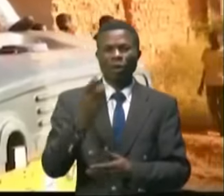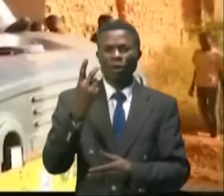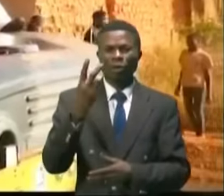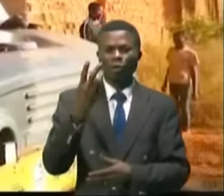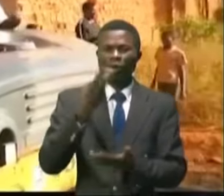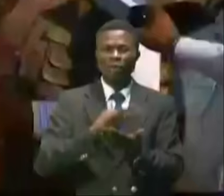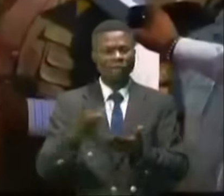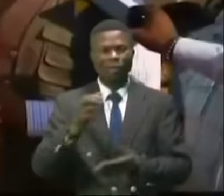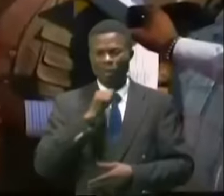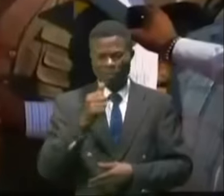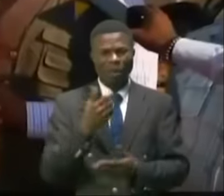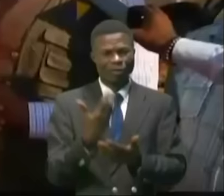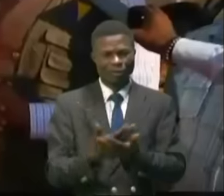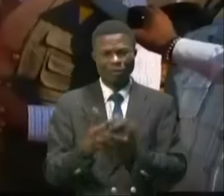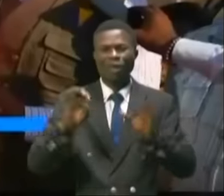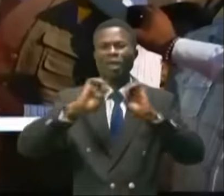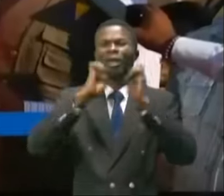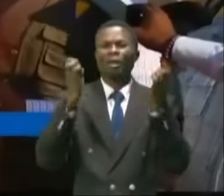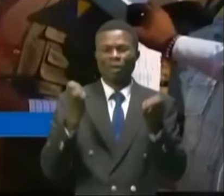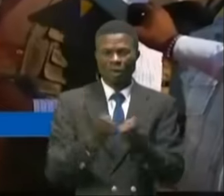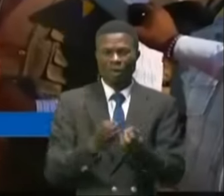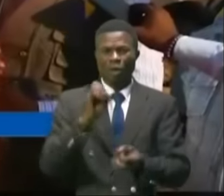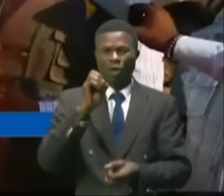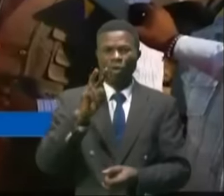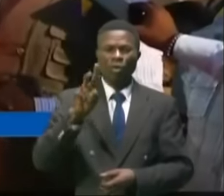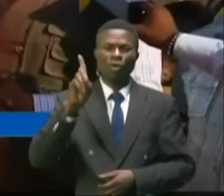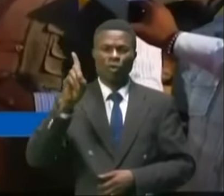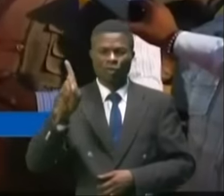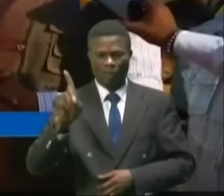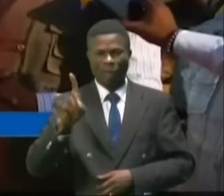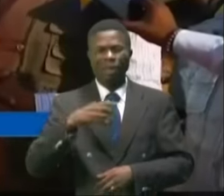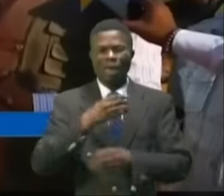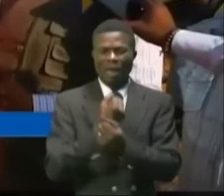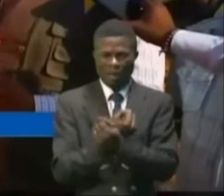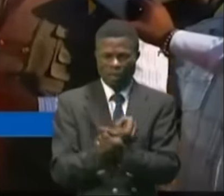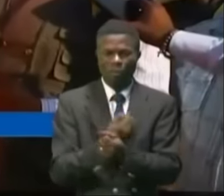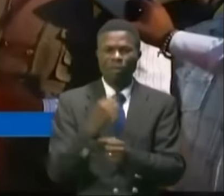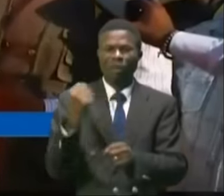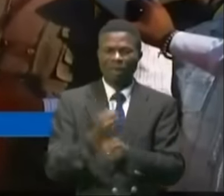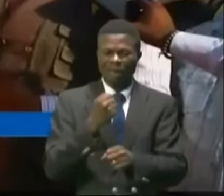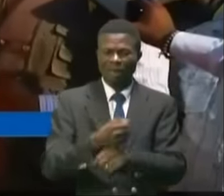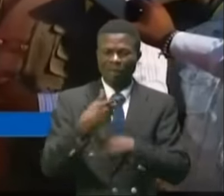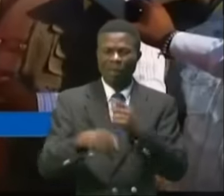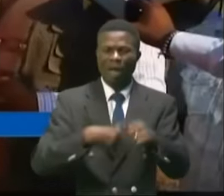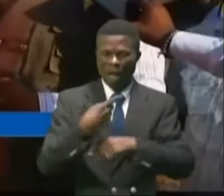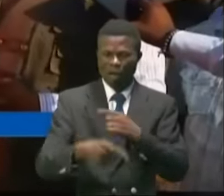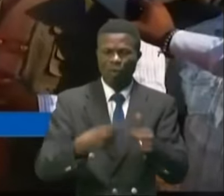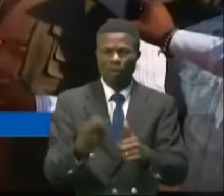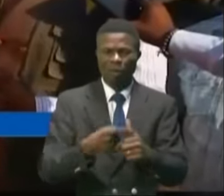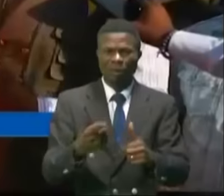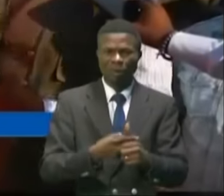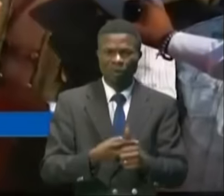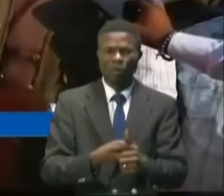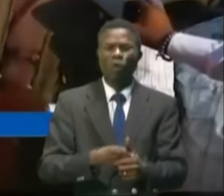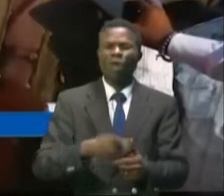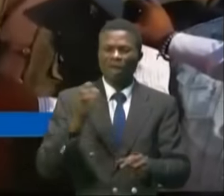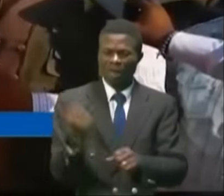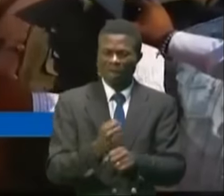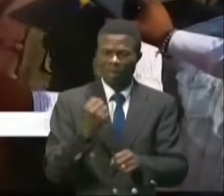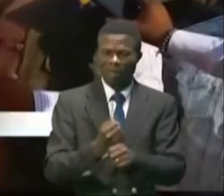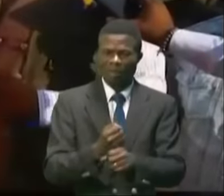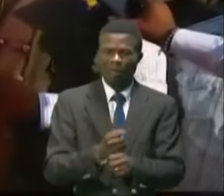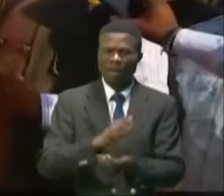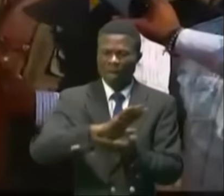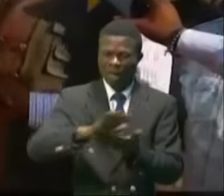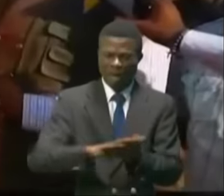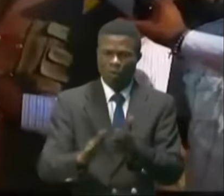trois semaines, et l'entreprise de Maman a bien exécuté les travaux, en commençant par la couche de coordination, couche